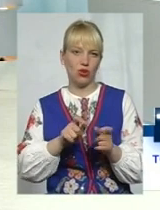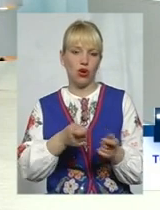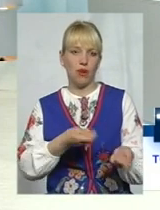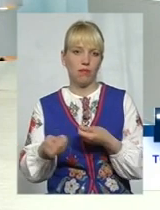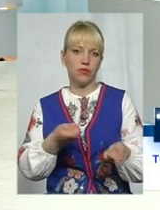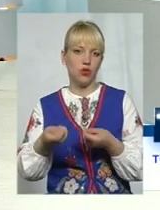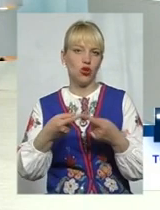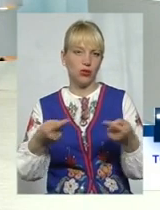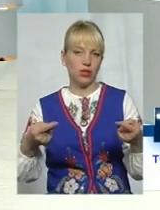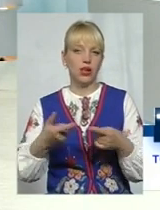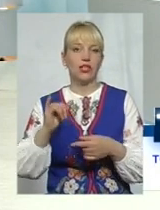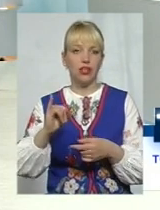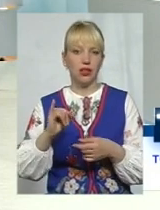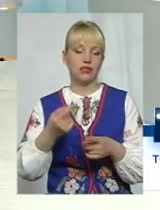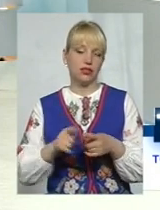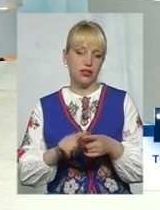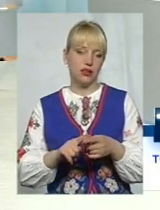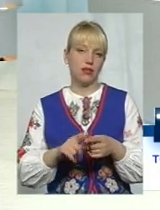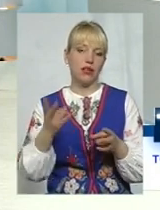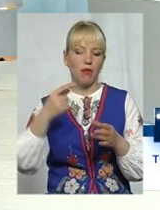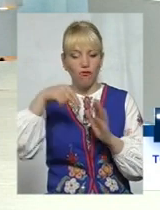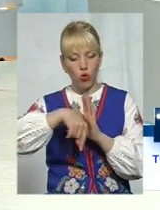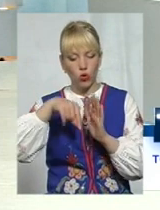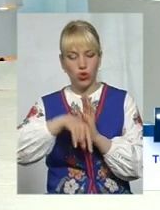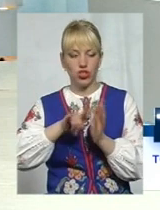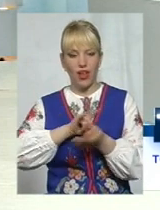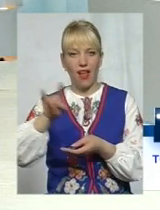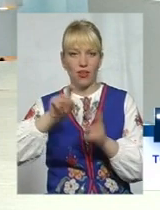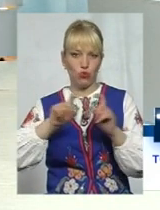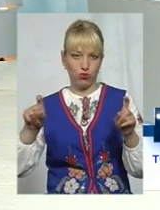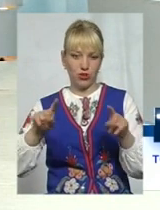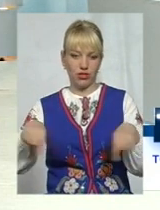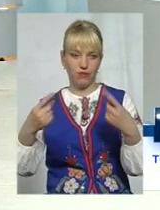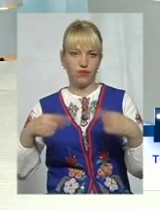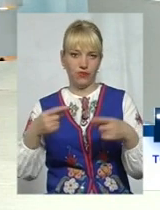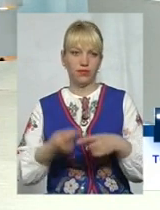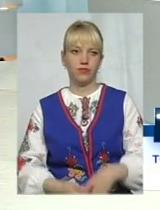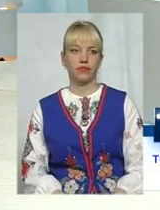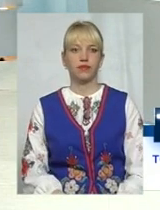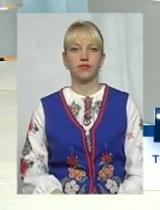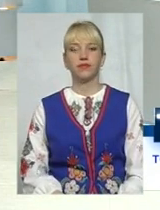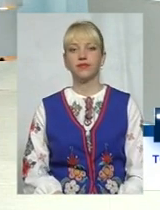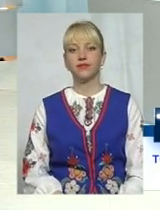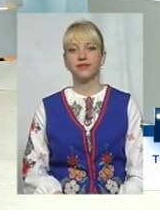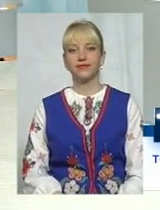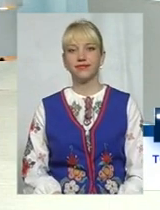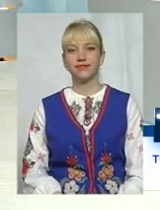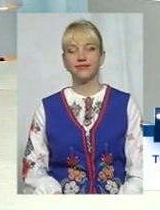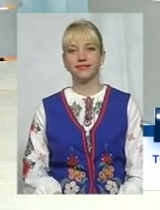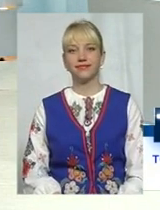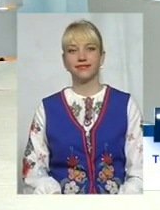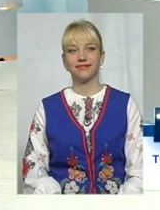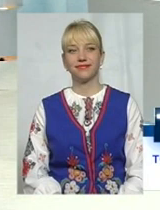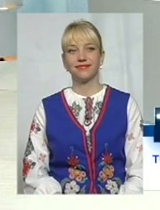Україні треба заливати внутрішні аеропорти. Не дуже тяжко. Будьте здорові, дякую. Дякую.